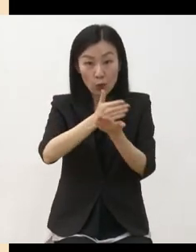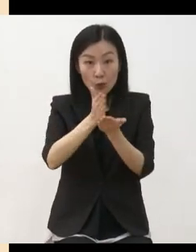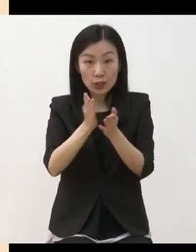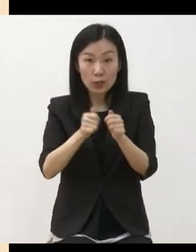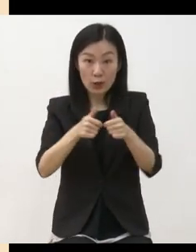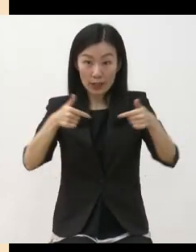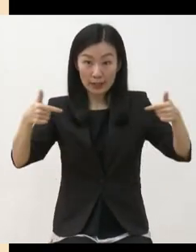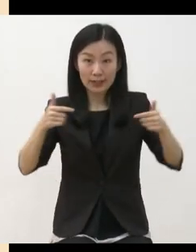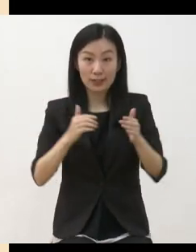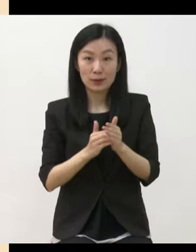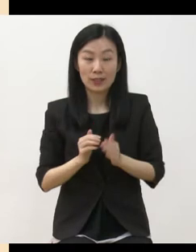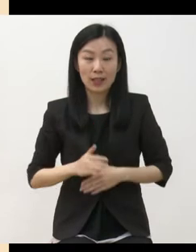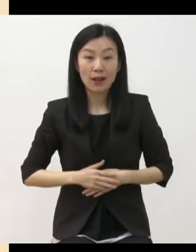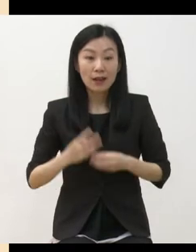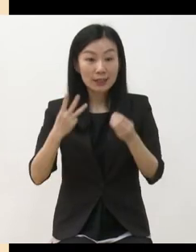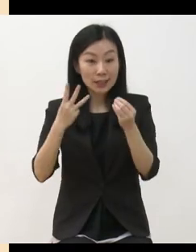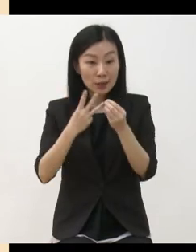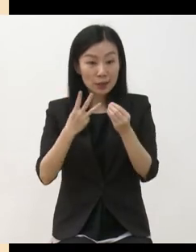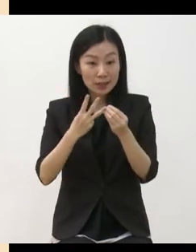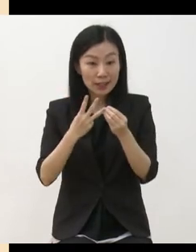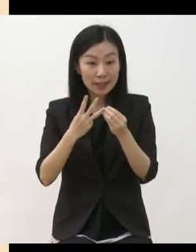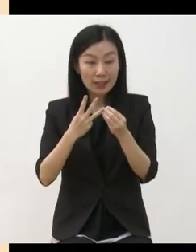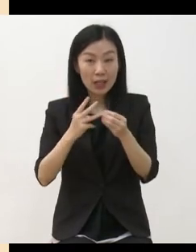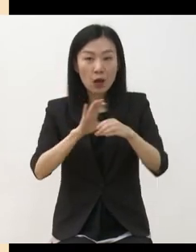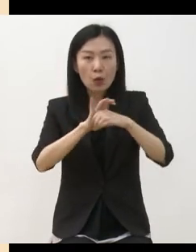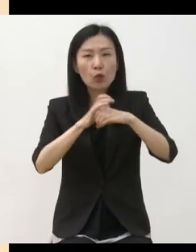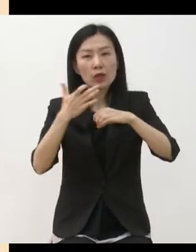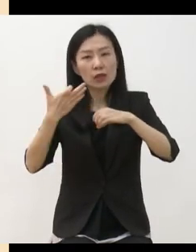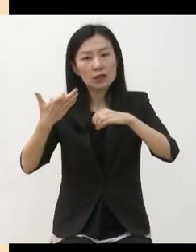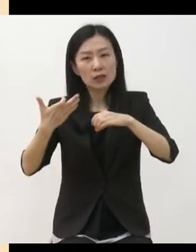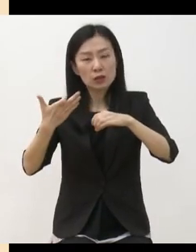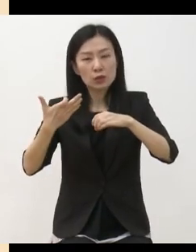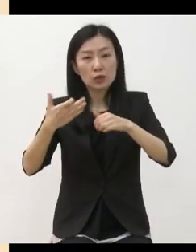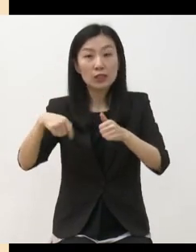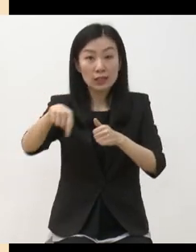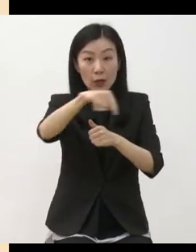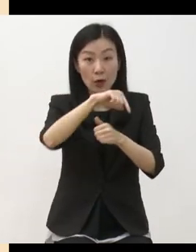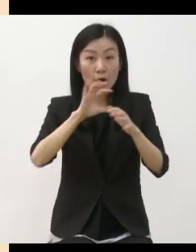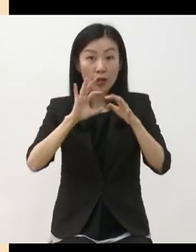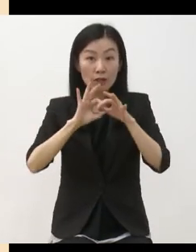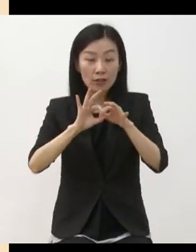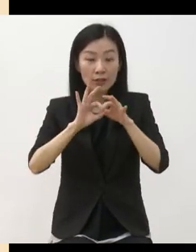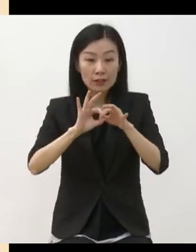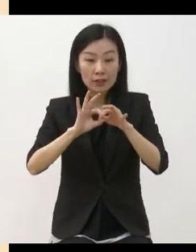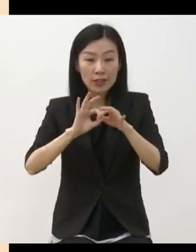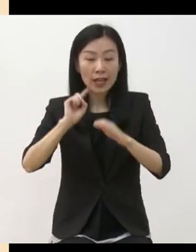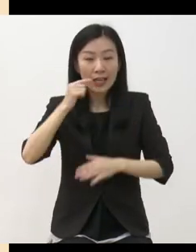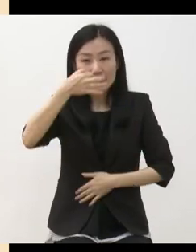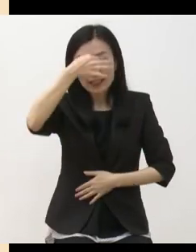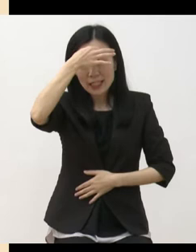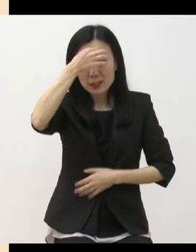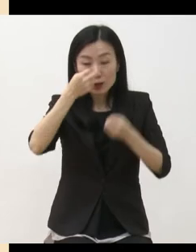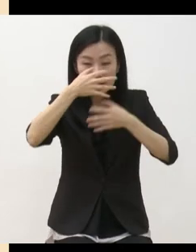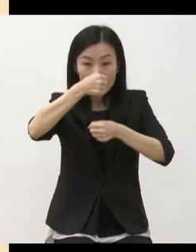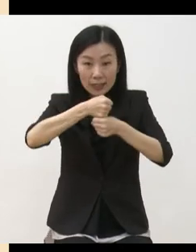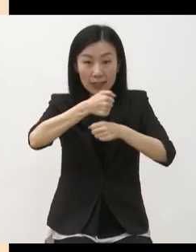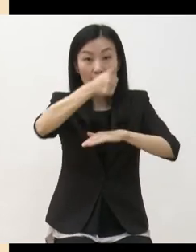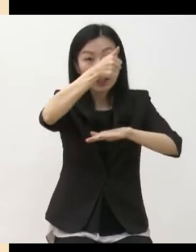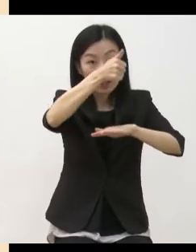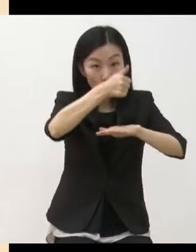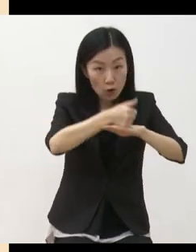세 번째는 코로나19 상황과 관련해서 예술 창작의 결과물뿐만 아니라